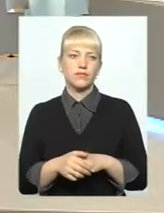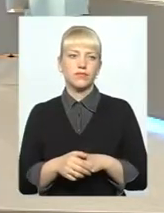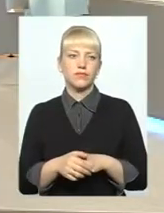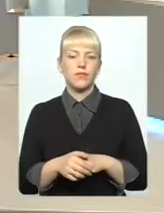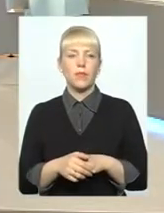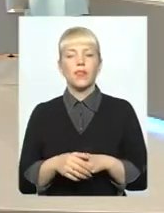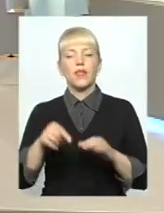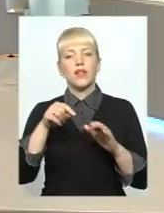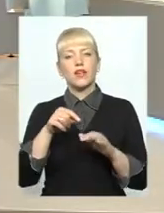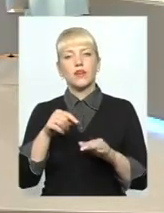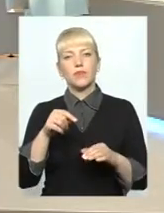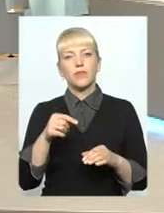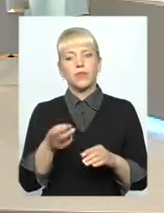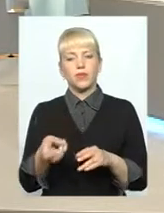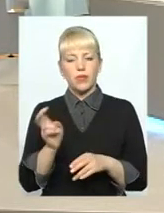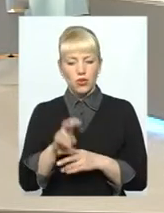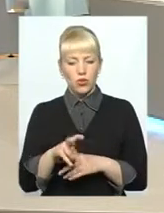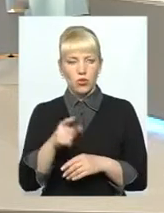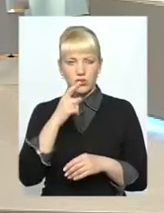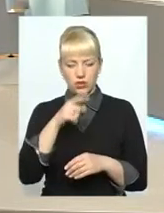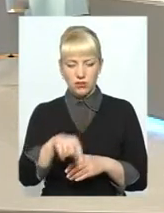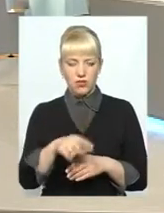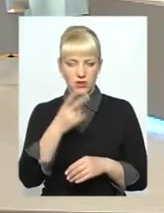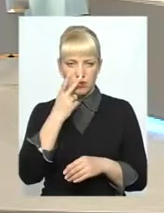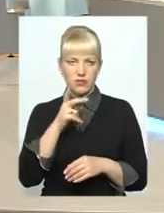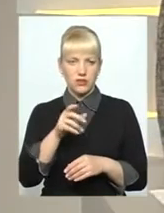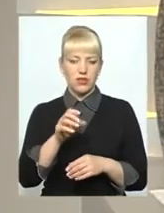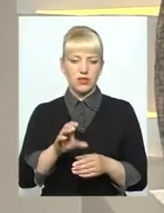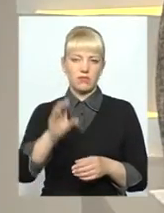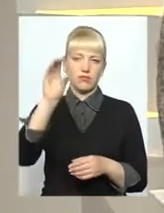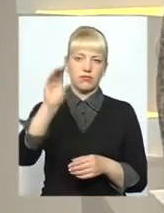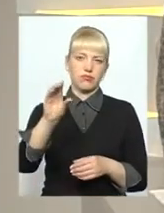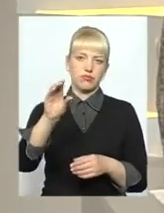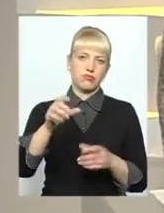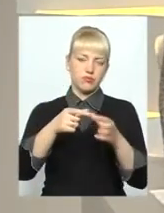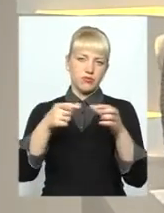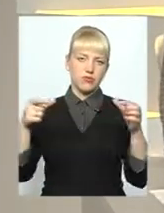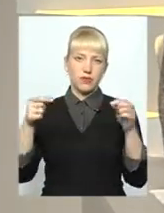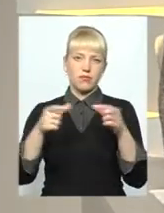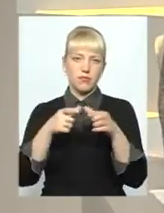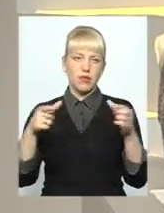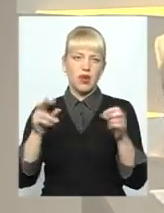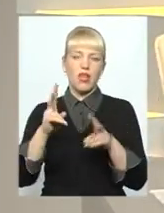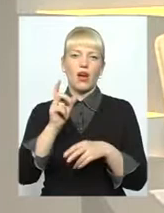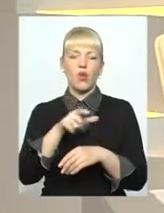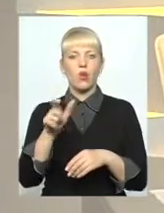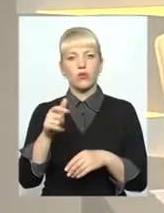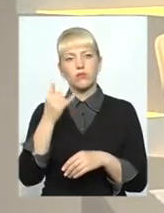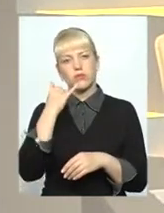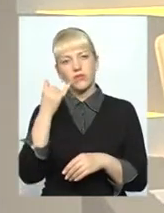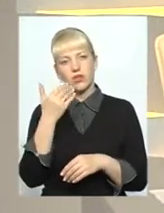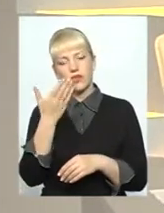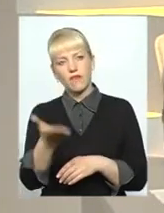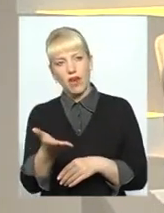Приходиш на 100 з тих платіжок, лежить на поштових ящиках зверху. Як людям? Дзвонити вам?